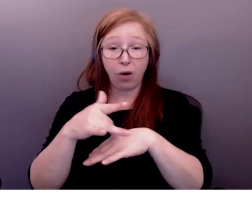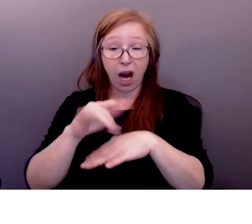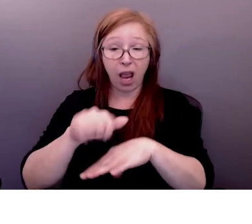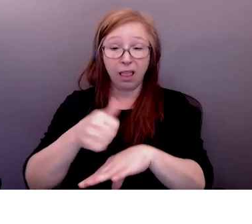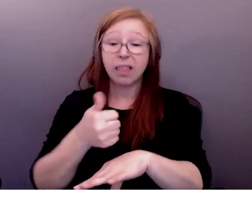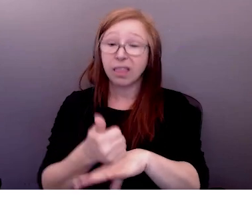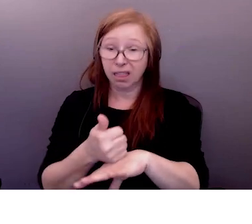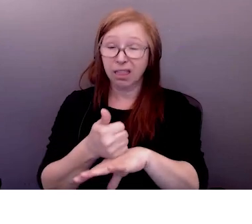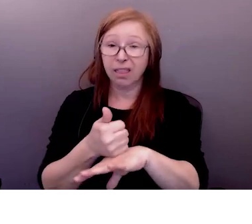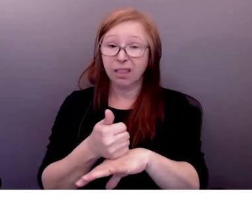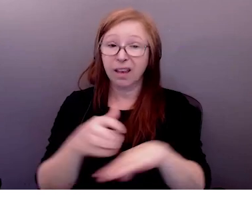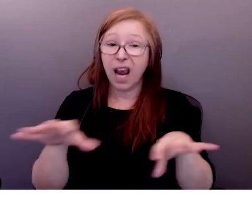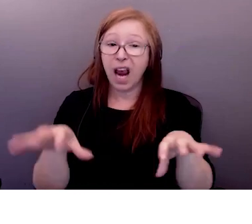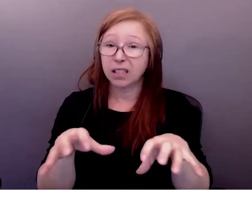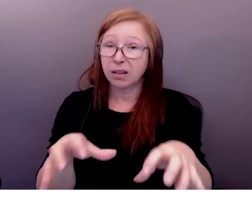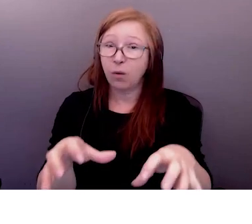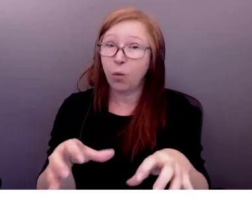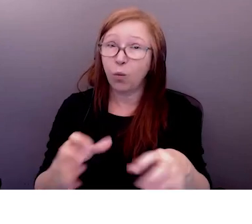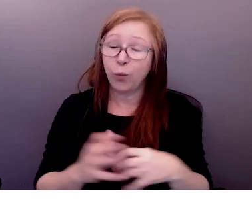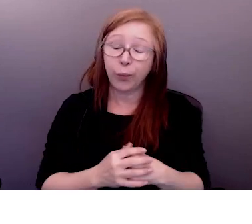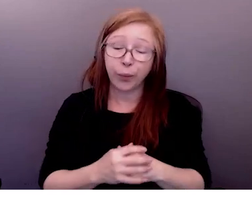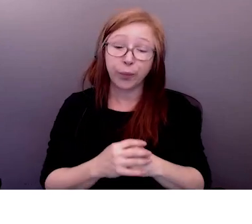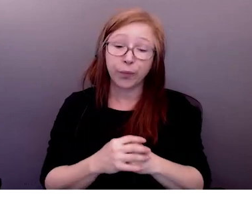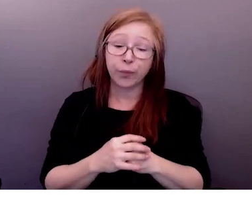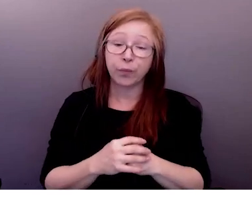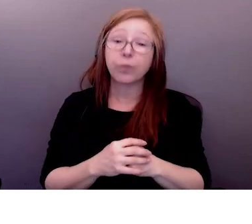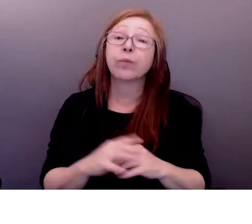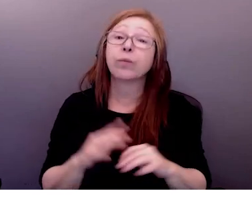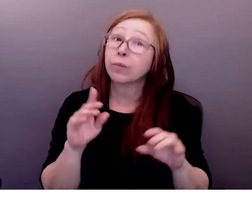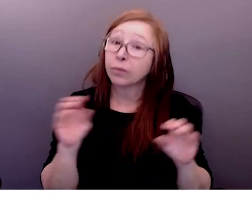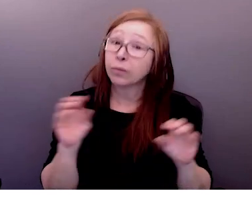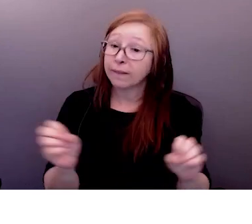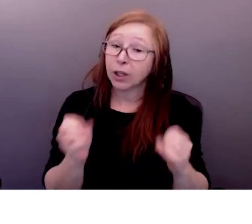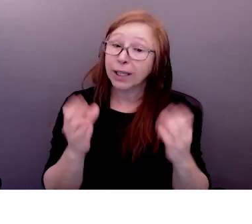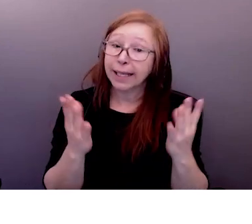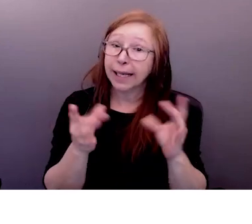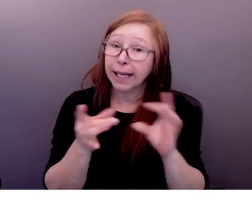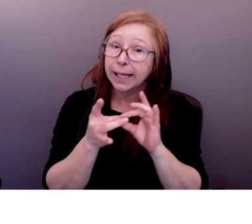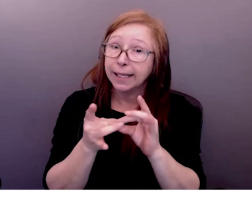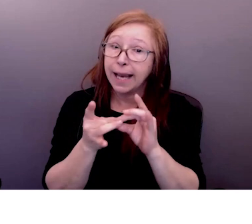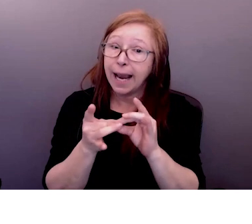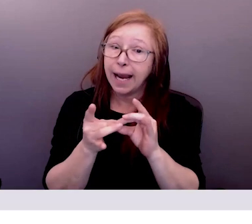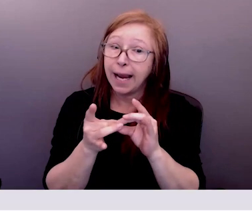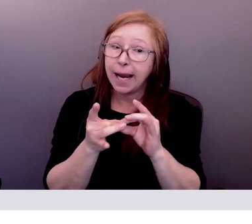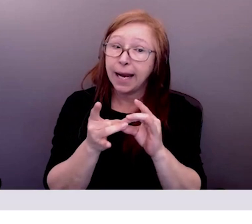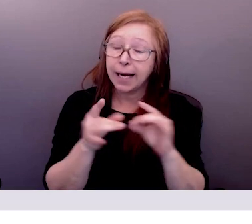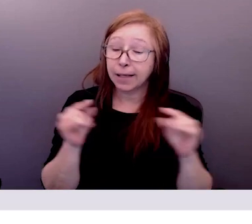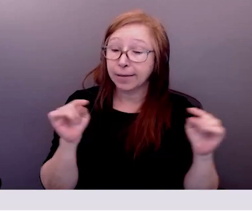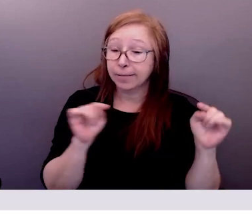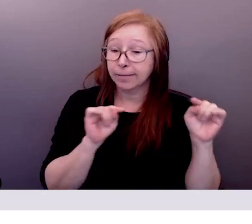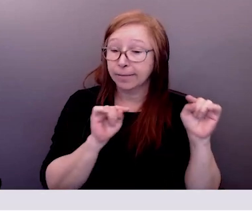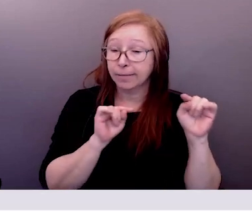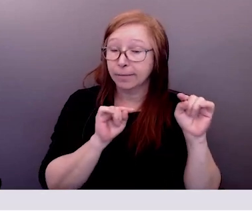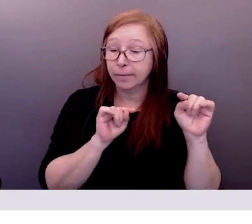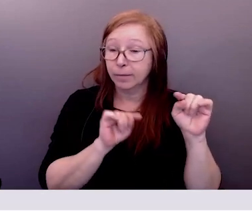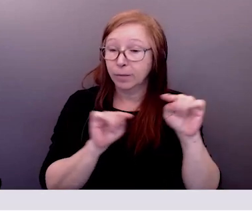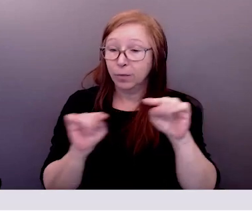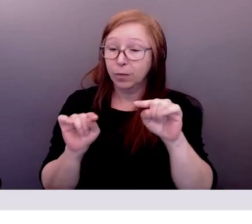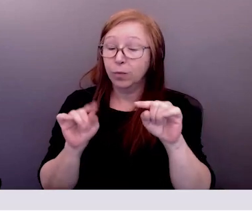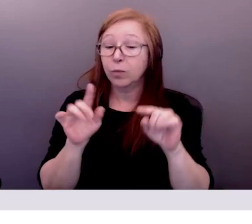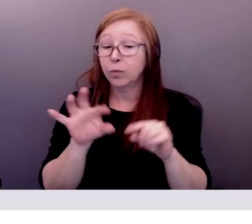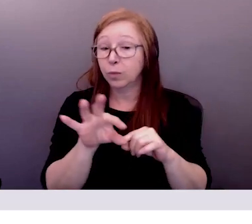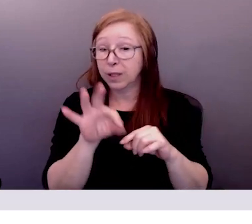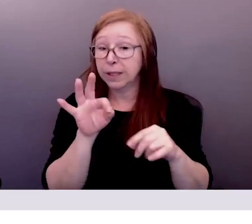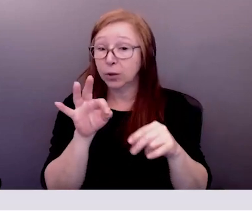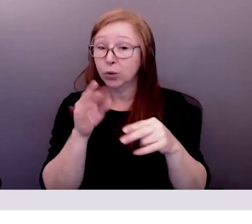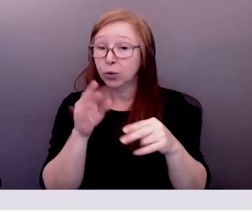ces idées pour en faire un certain sens donc voilà la médaille et une nouvelle fois un rappel parce que nous ne sommes pas censés faire en sorte